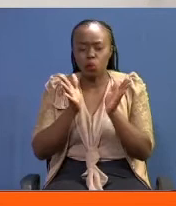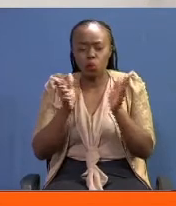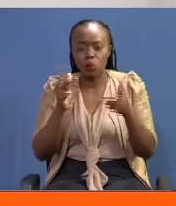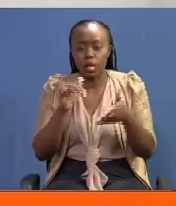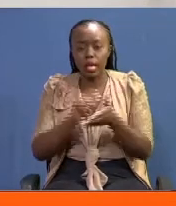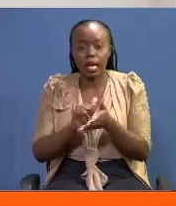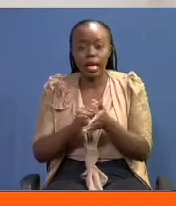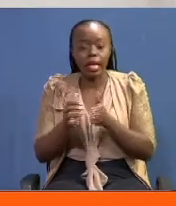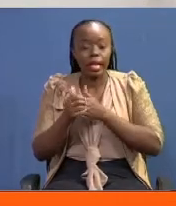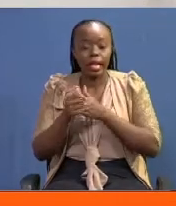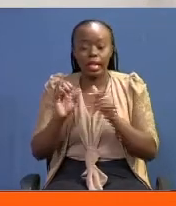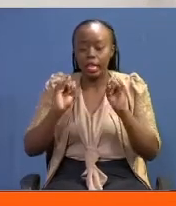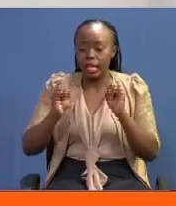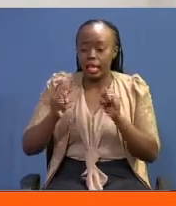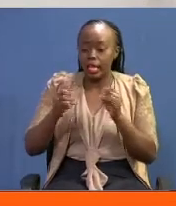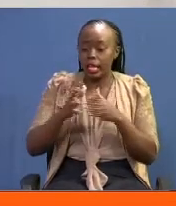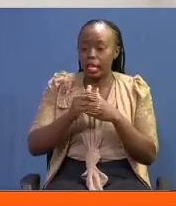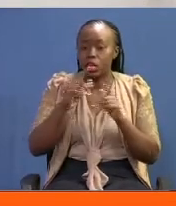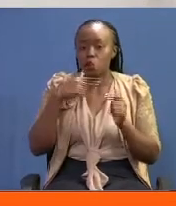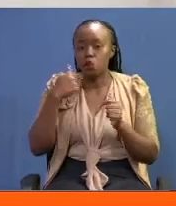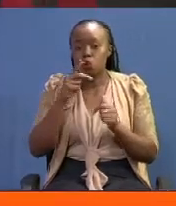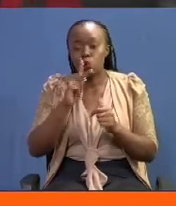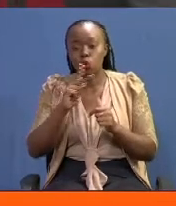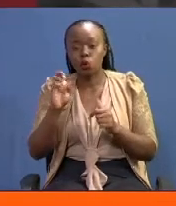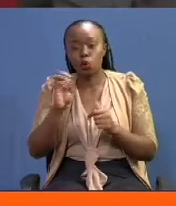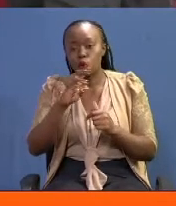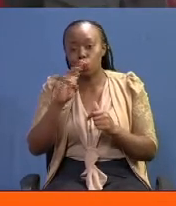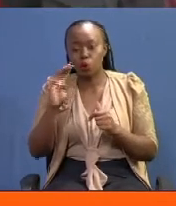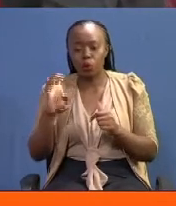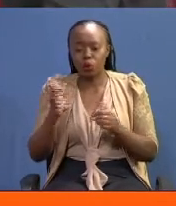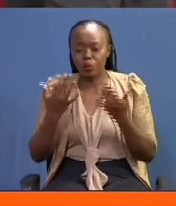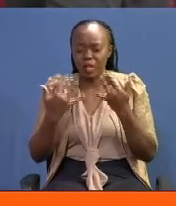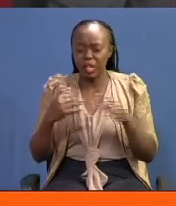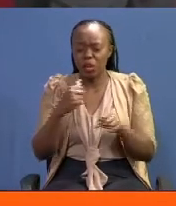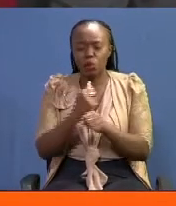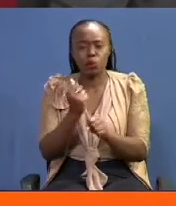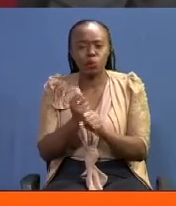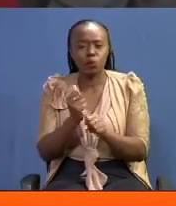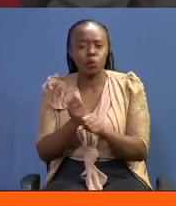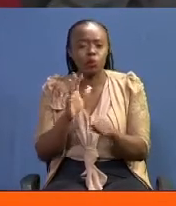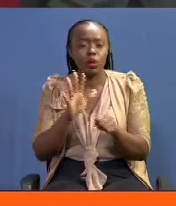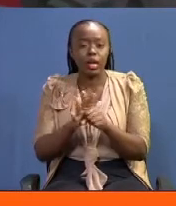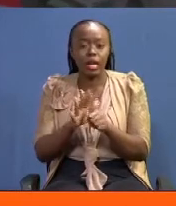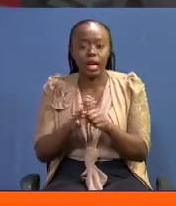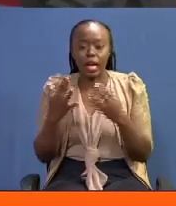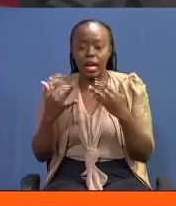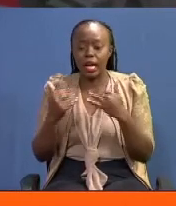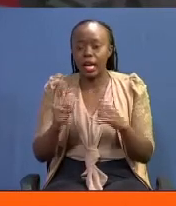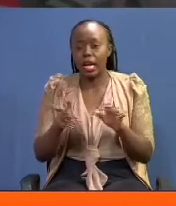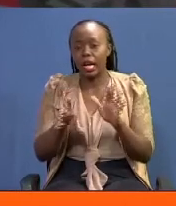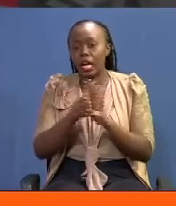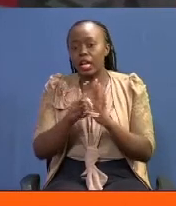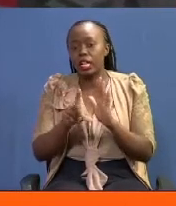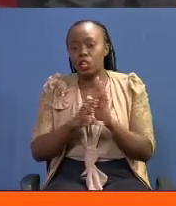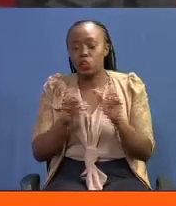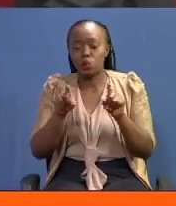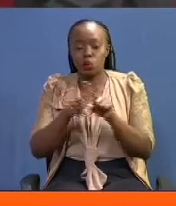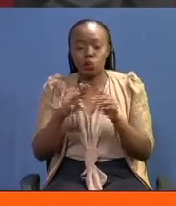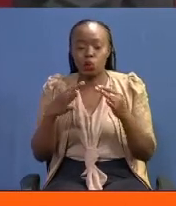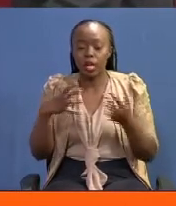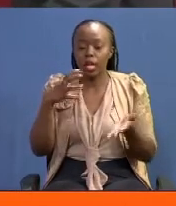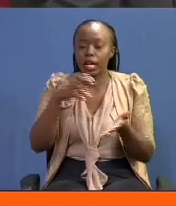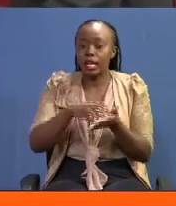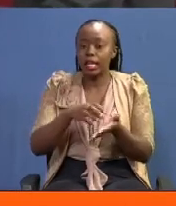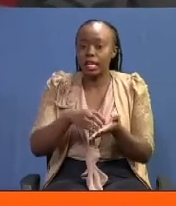kiongozi mpia katika jaji mkuu maathakoome. Inakibaru wa sihaba katika ufasili wa sheria. Kijukumika kutatua kesi